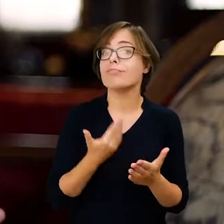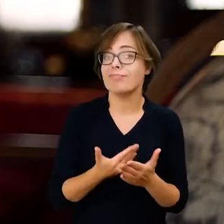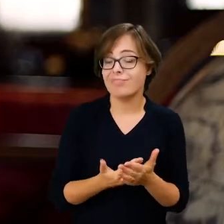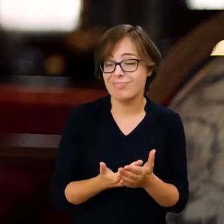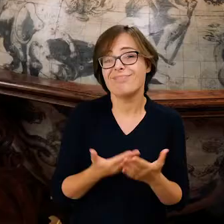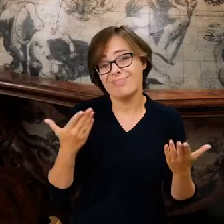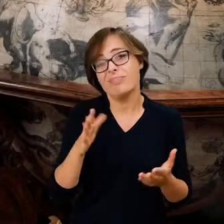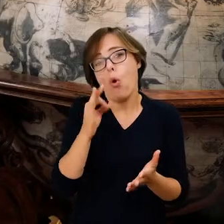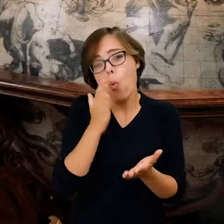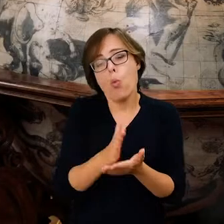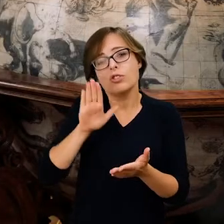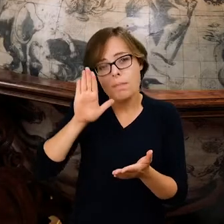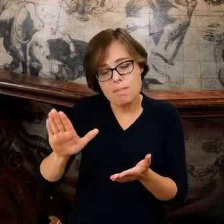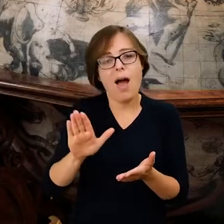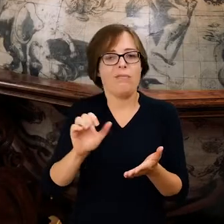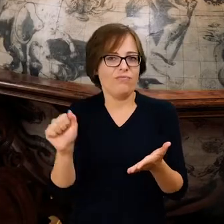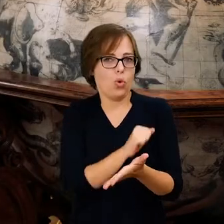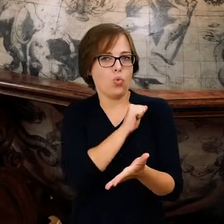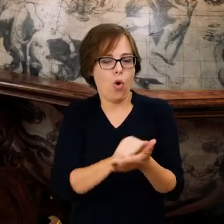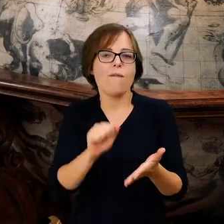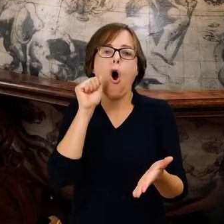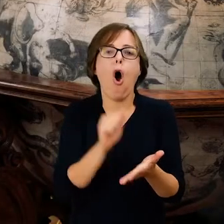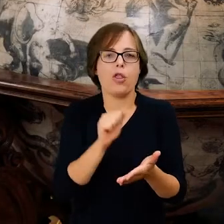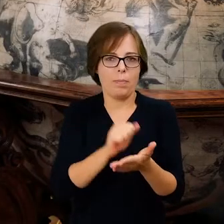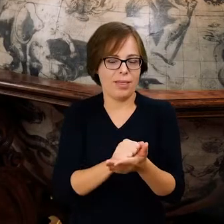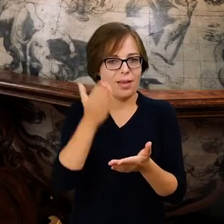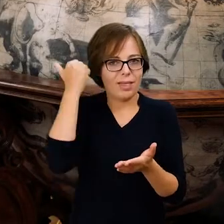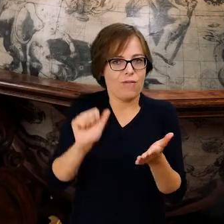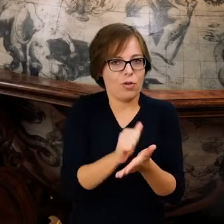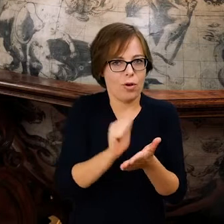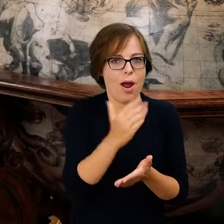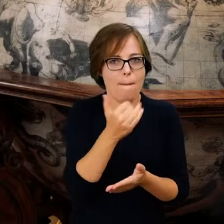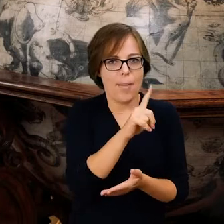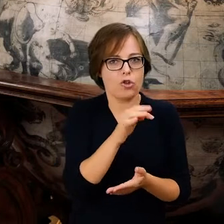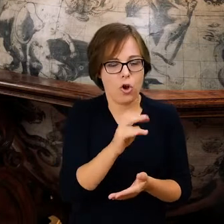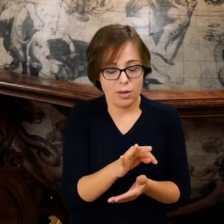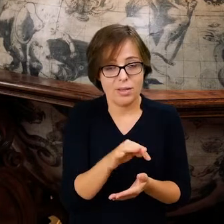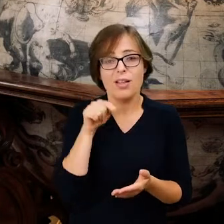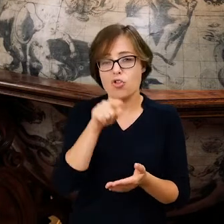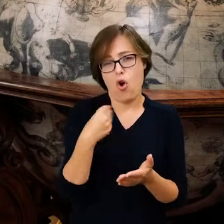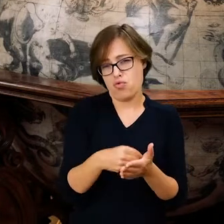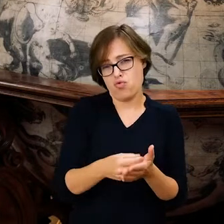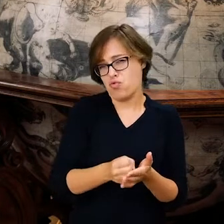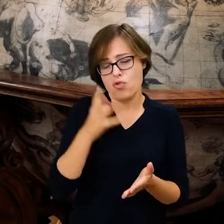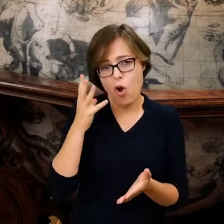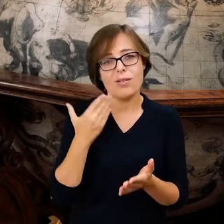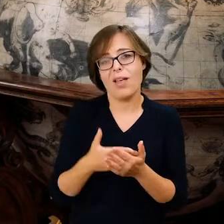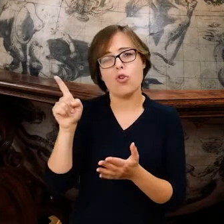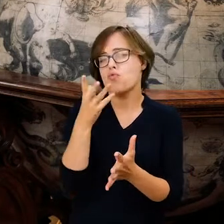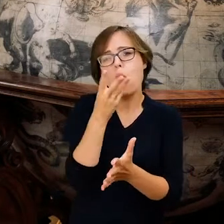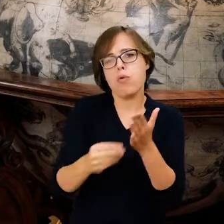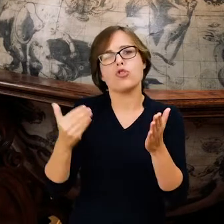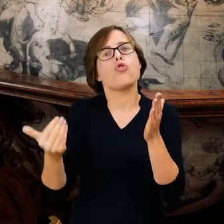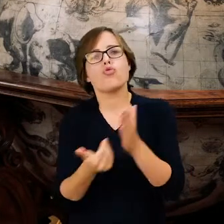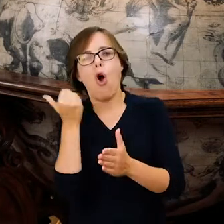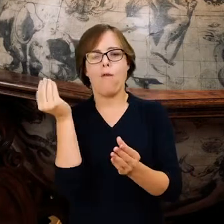wydrukowane odbitki miedzierotnicze, które były potwornie drogie. I ekonomicznie nie opłacało się nanosić nowych gwiazdozbiorów, dlatego